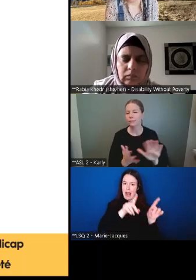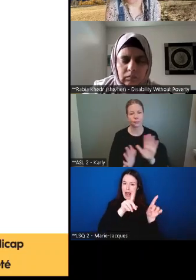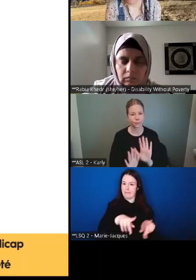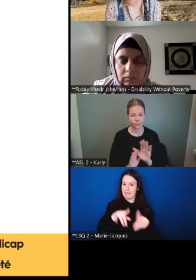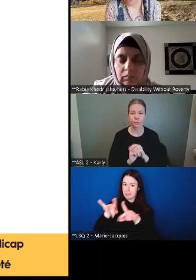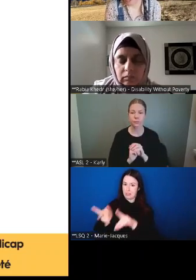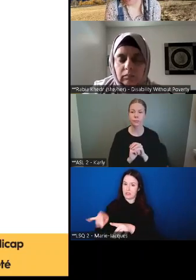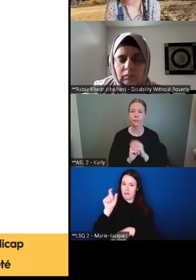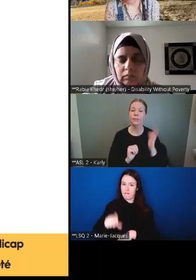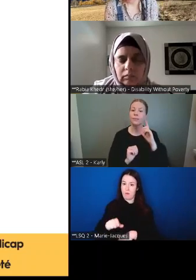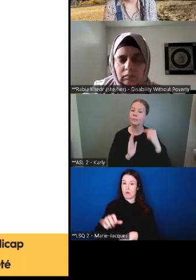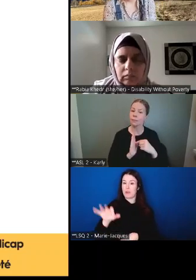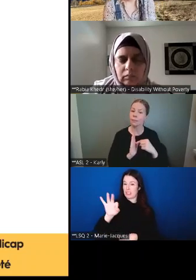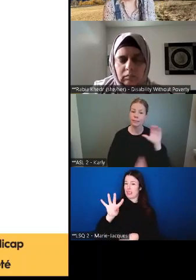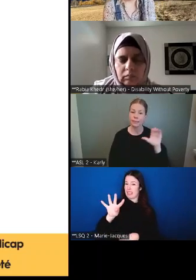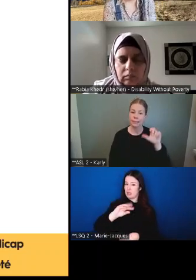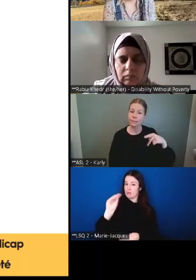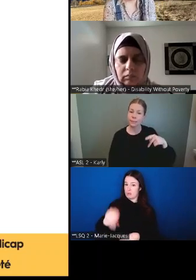'expérience